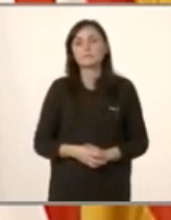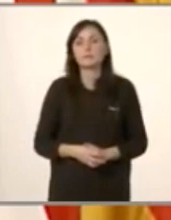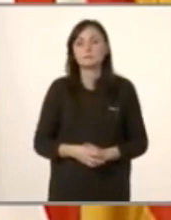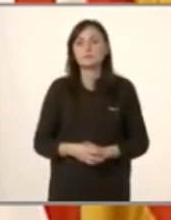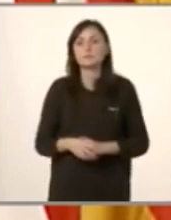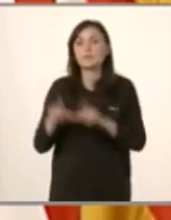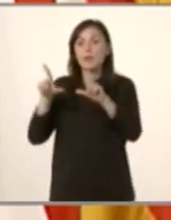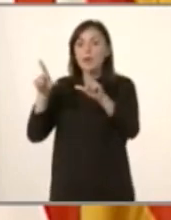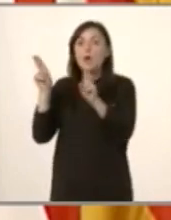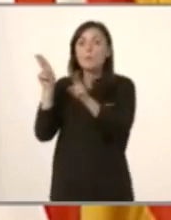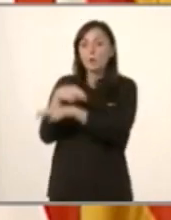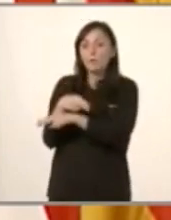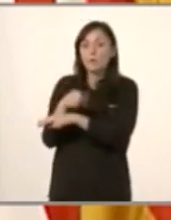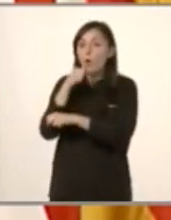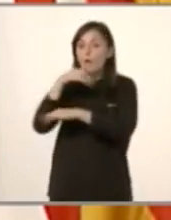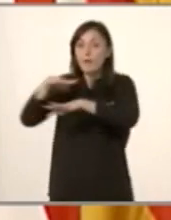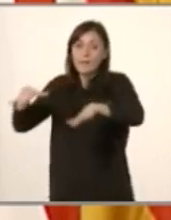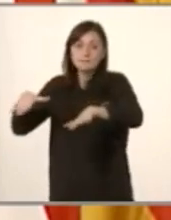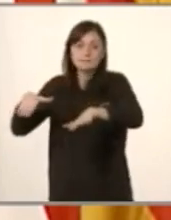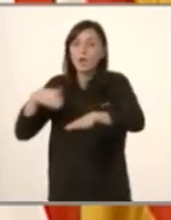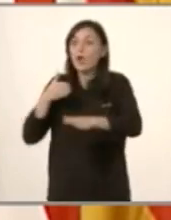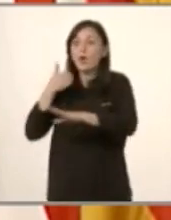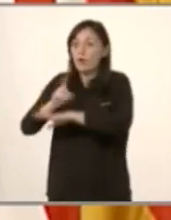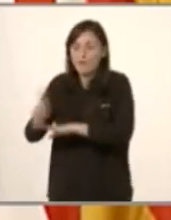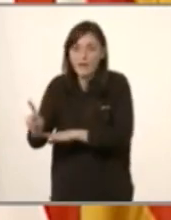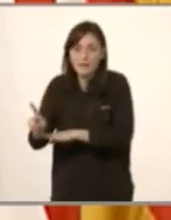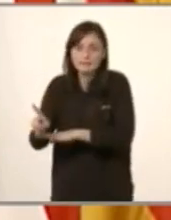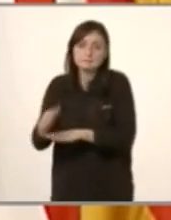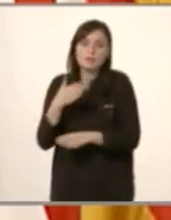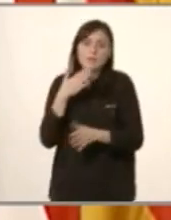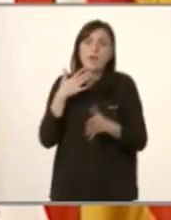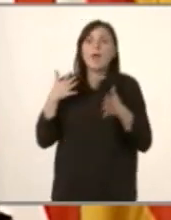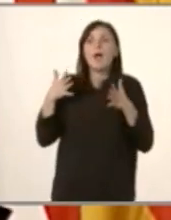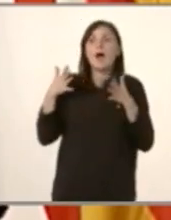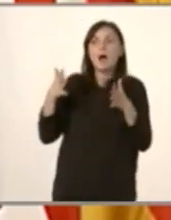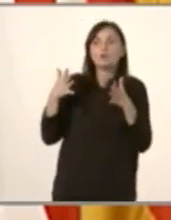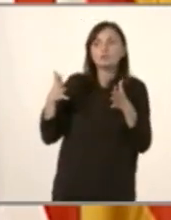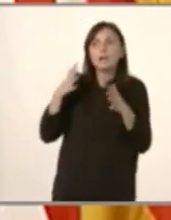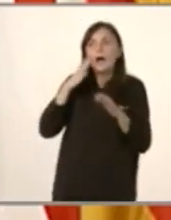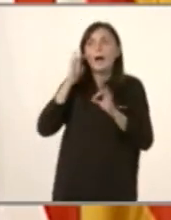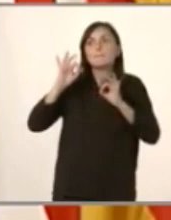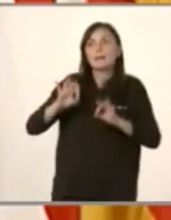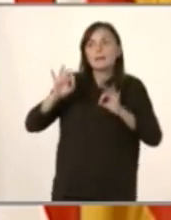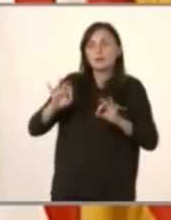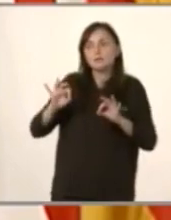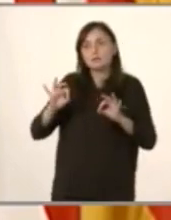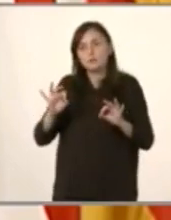Doncs si posa prohibit banyar-se o no banyar-se, però si fos ara recomendado no banyar-se, esto es peligroso.